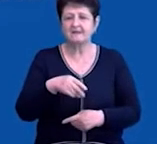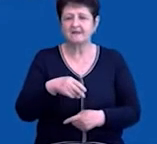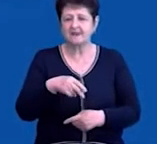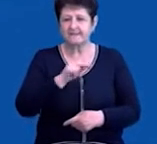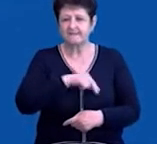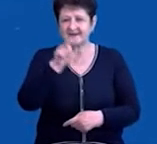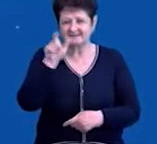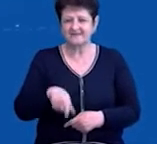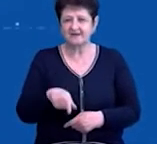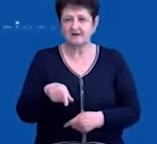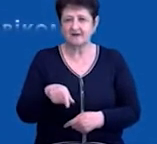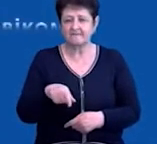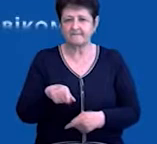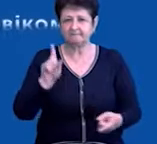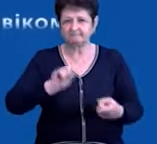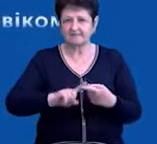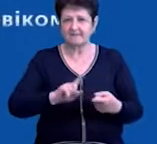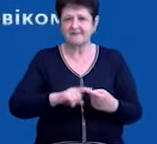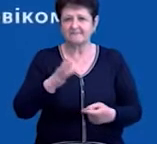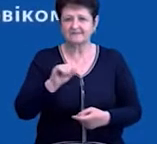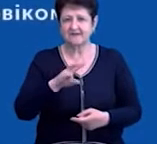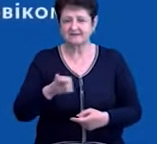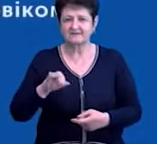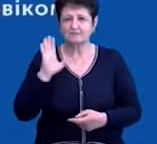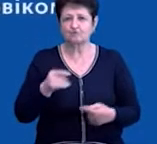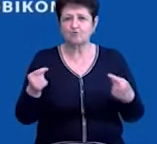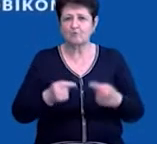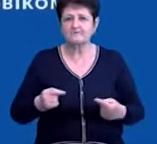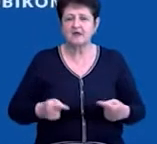будуть оброблені місця проживання контактних осіб.